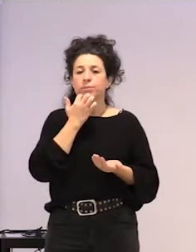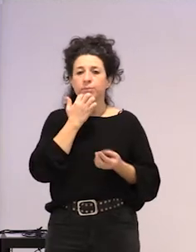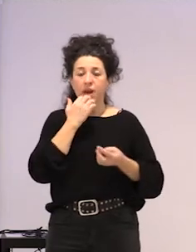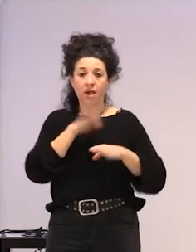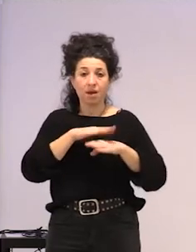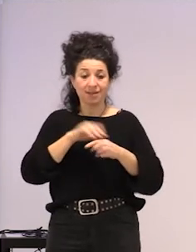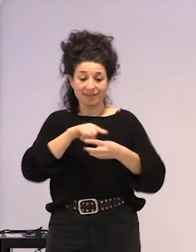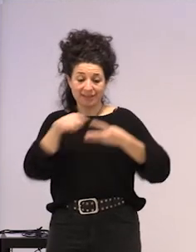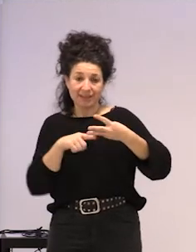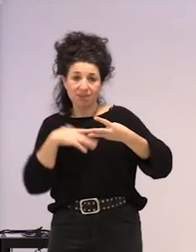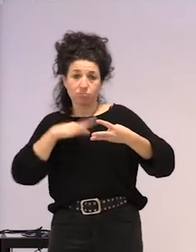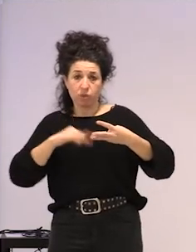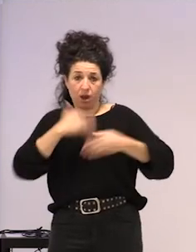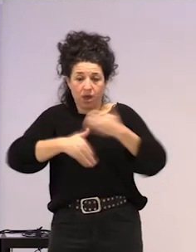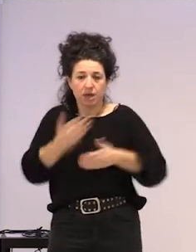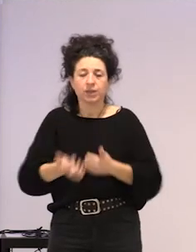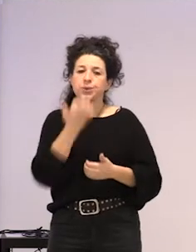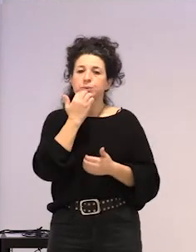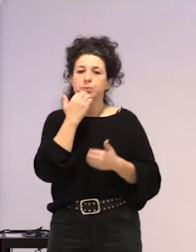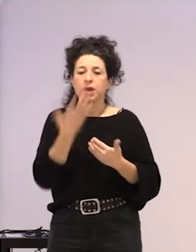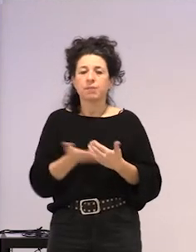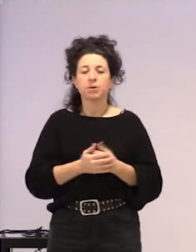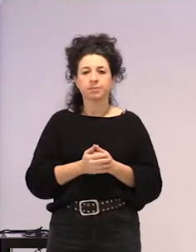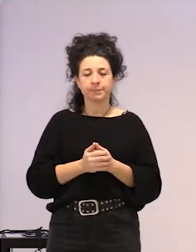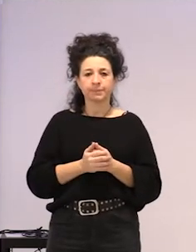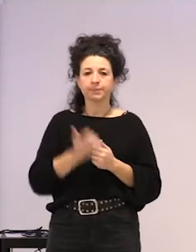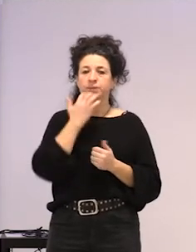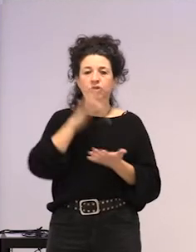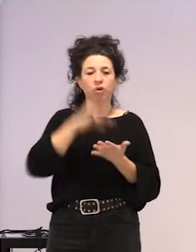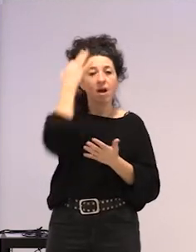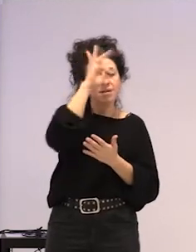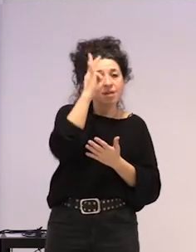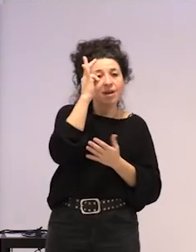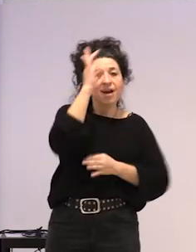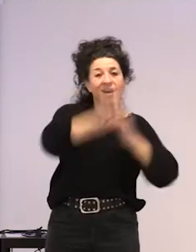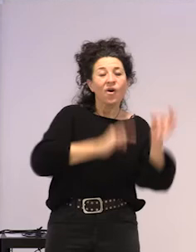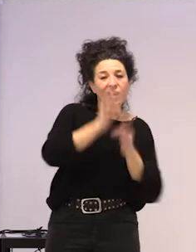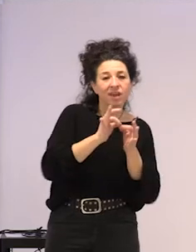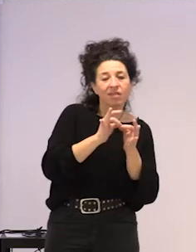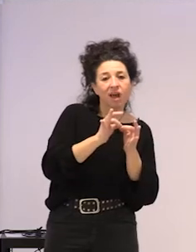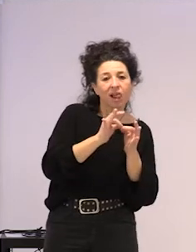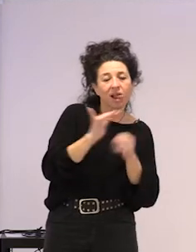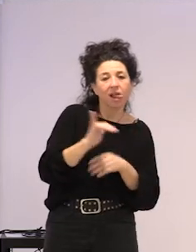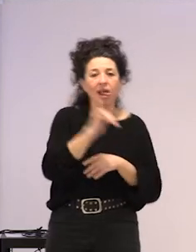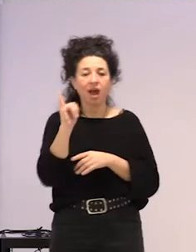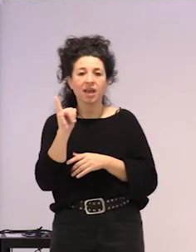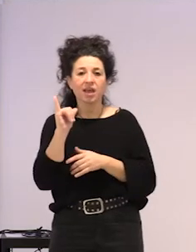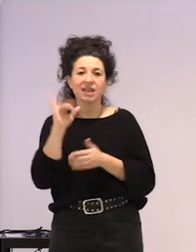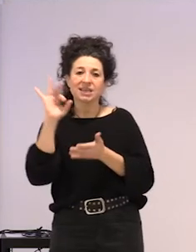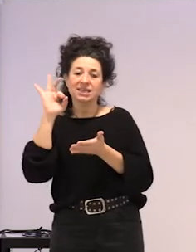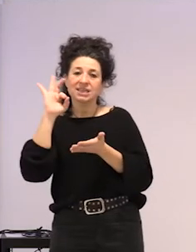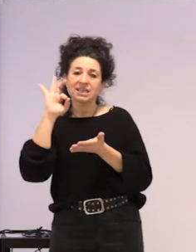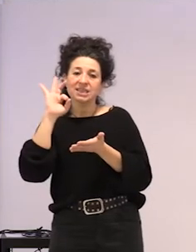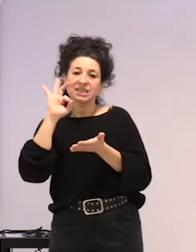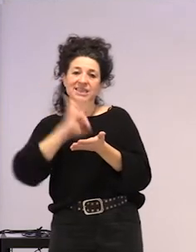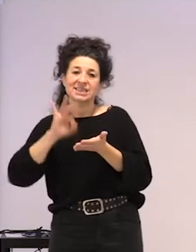eremu hauek ustartzeko, eta haipatu dute, badibidez, antolatzen denean asamblada bat, eta jartzen denean, zaintza